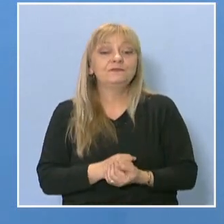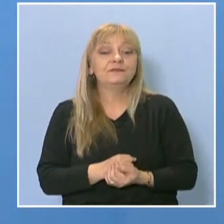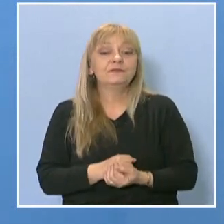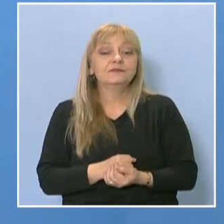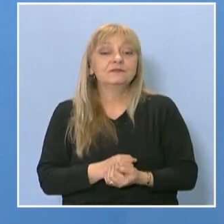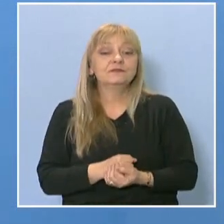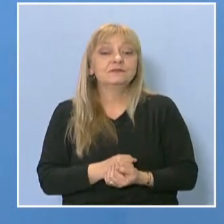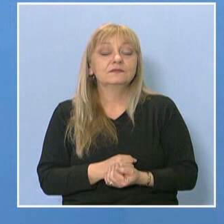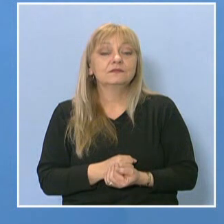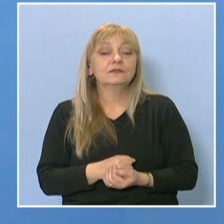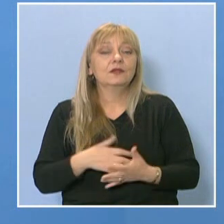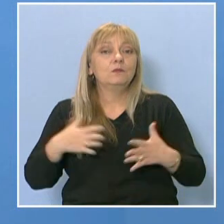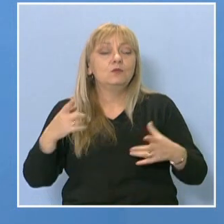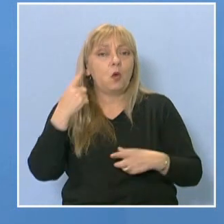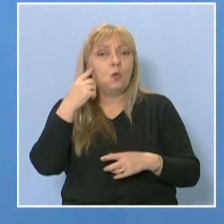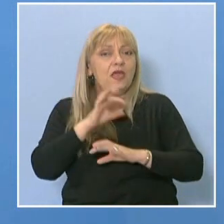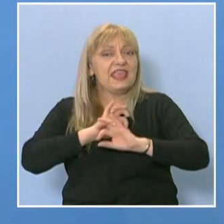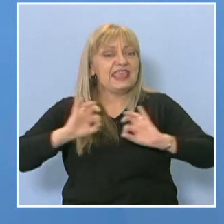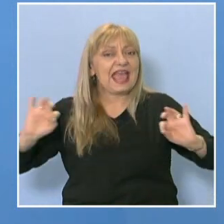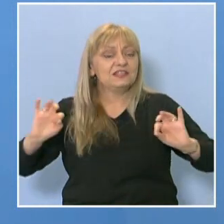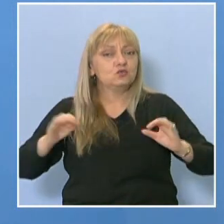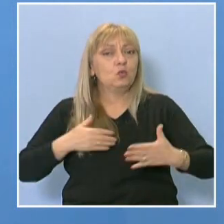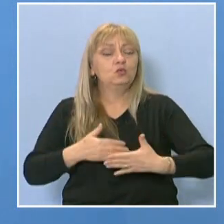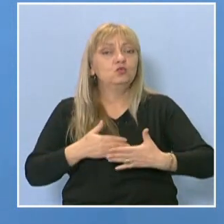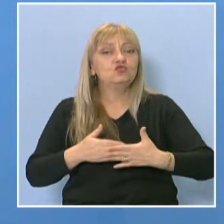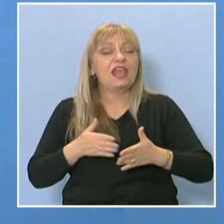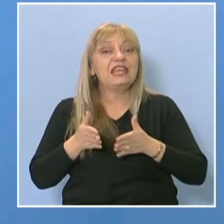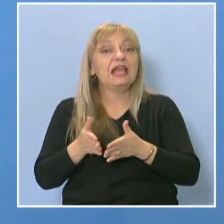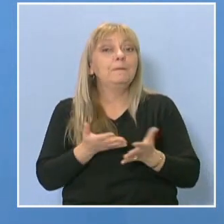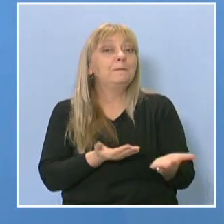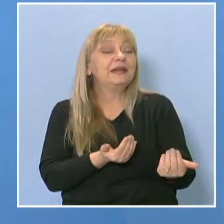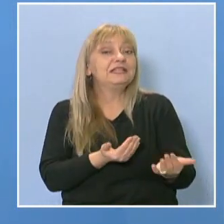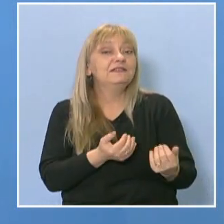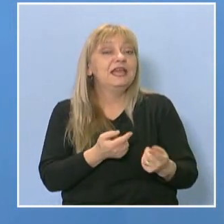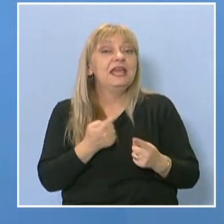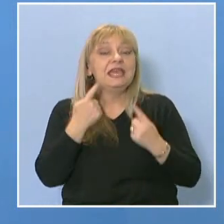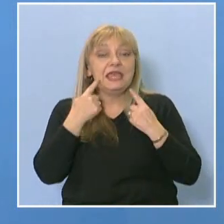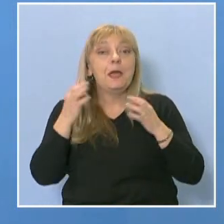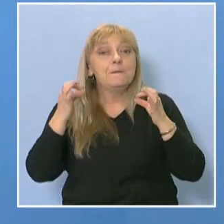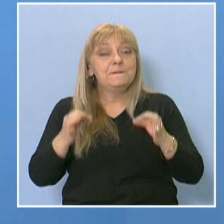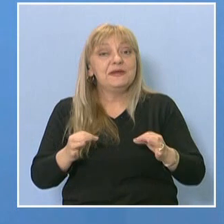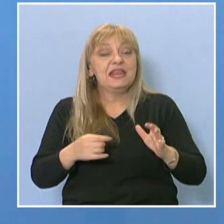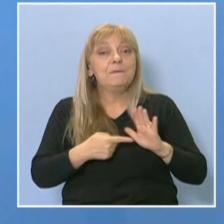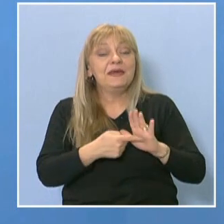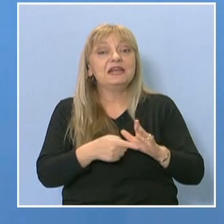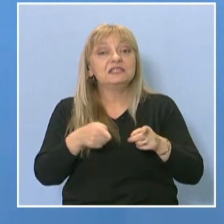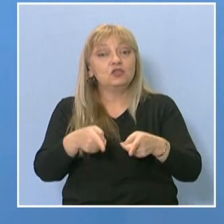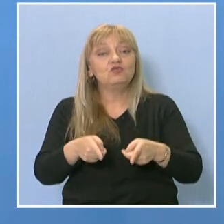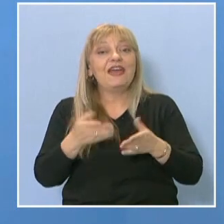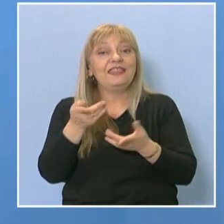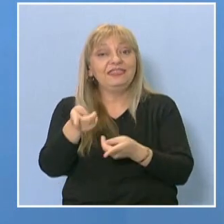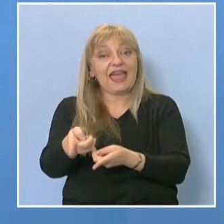с много ясно отношение към предизвикателствата и пример за това е тяхното представене на това